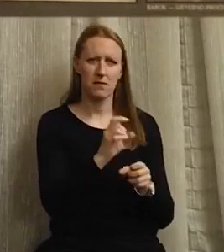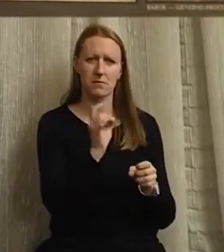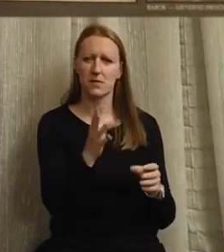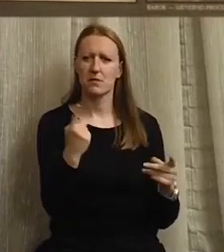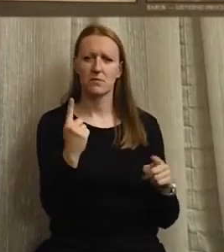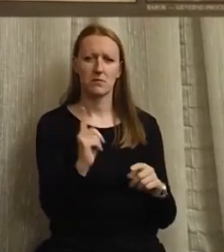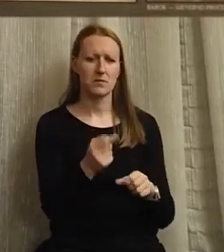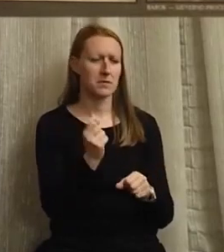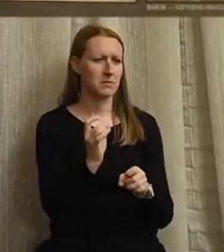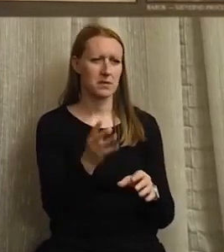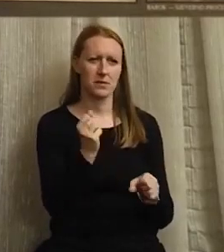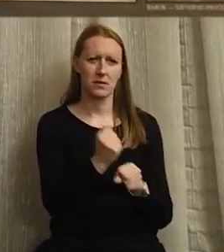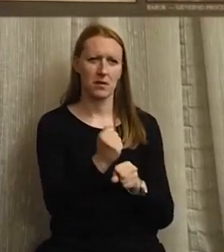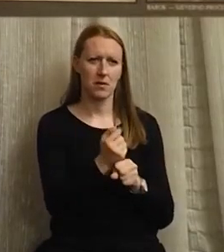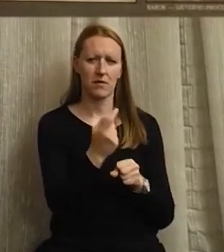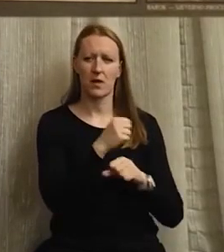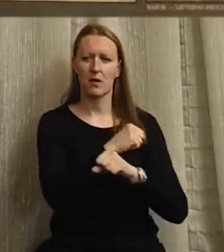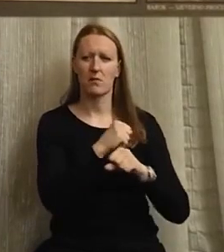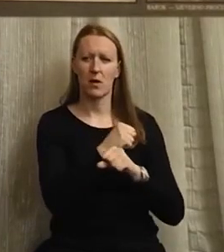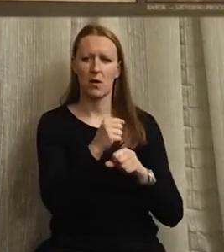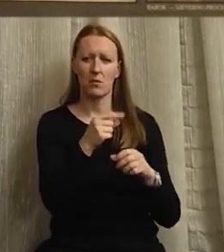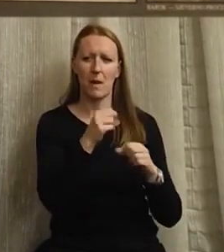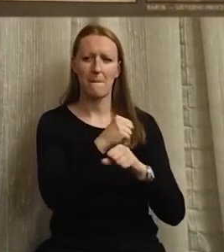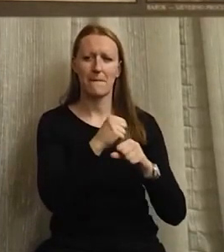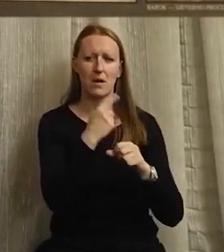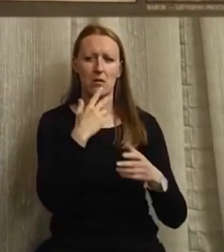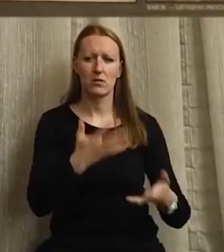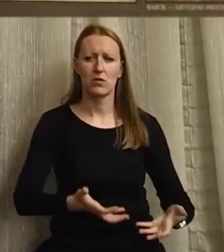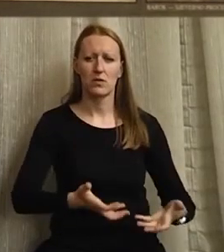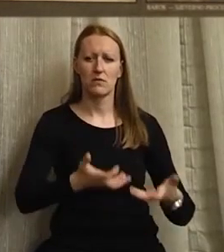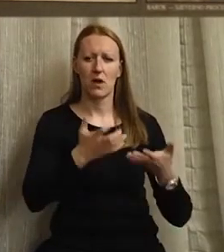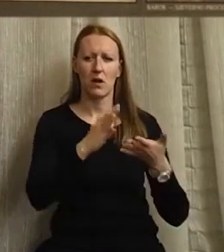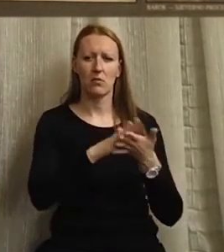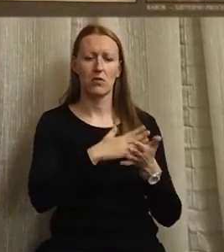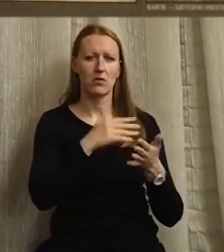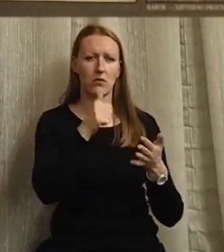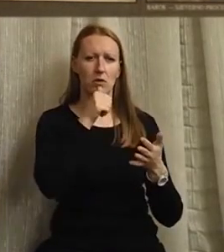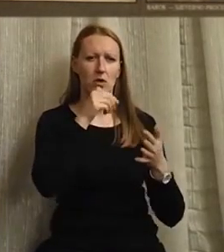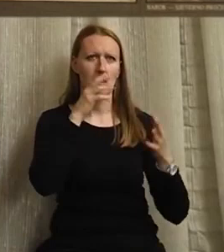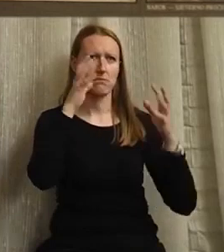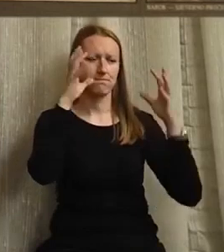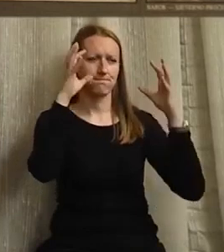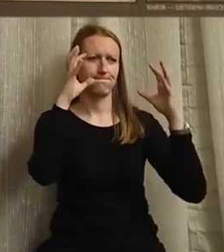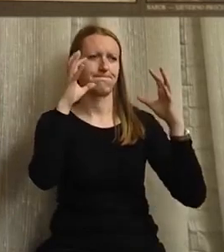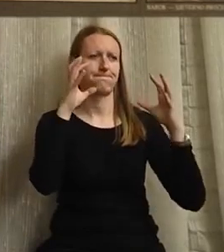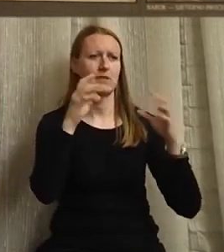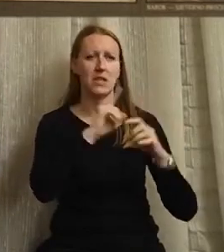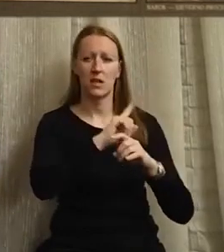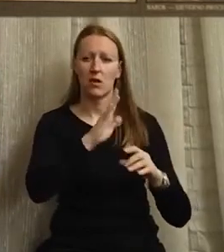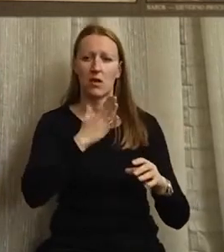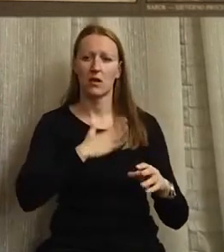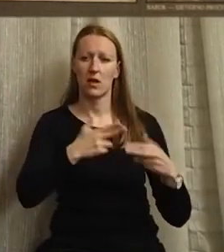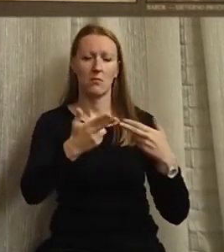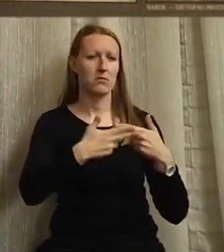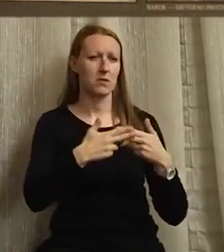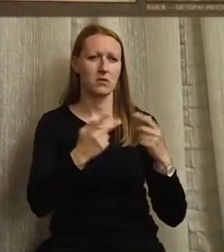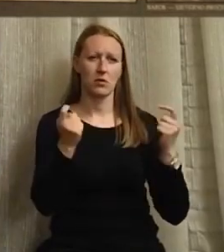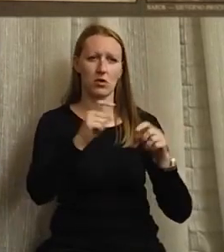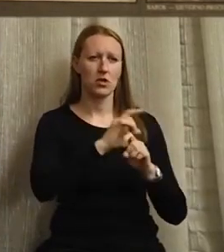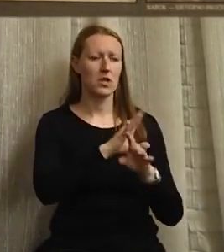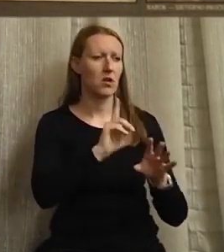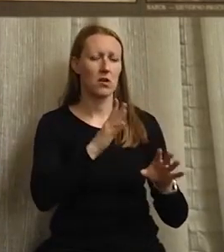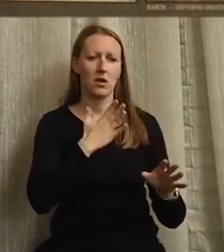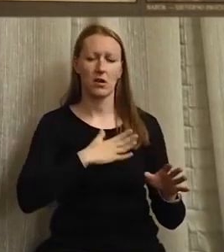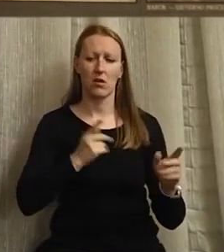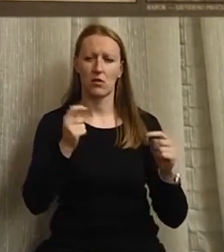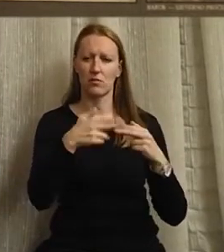Zašto se je moralo brzo reagirati? Jer su minu koju su izvadili počela potapati brod. Niko nije htio prići blizu. Niko.